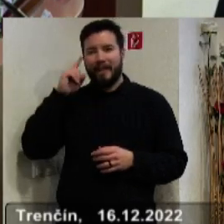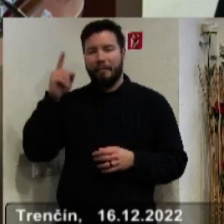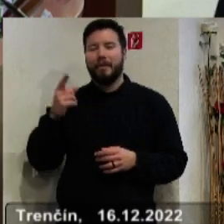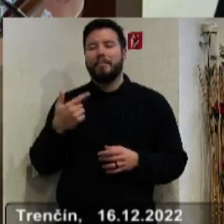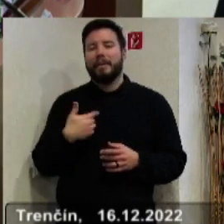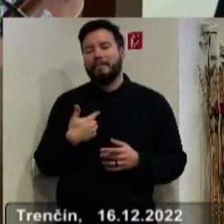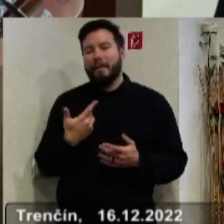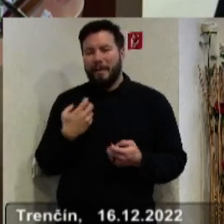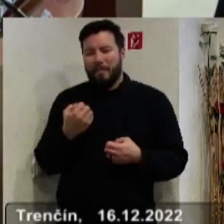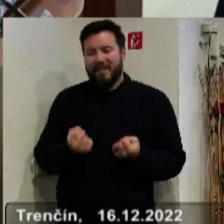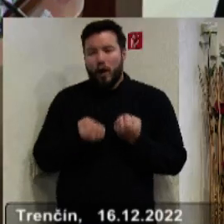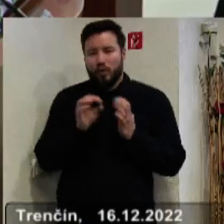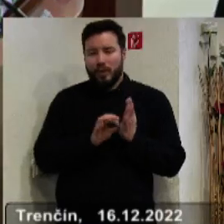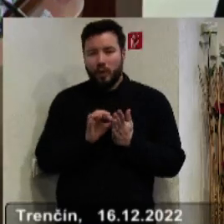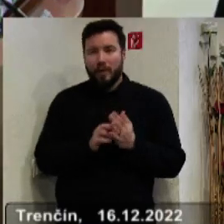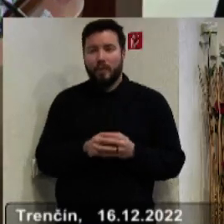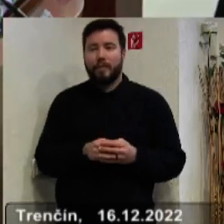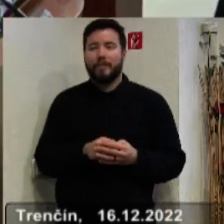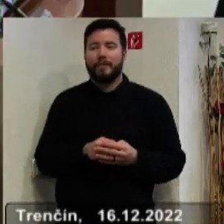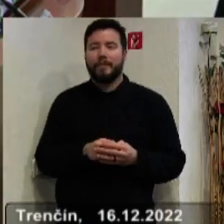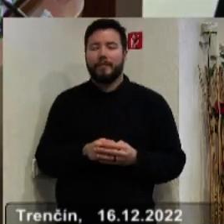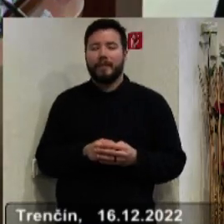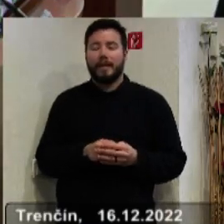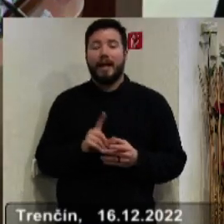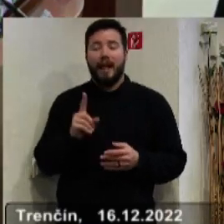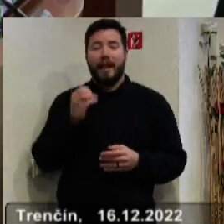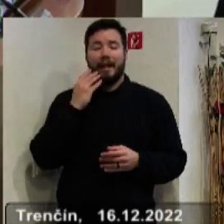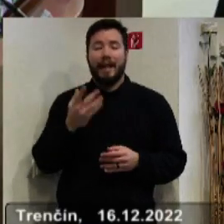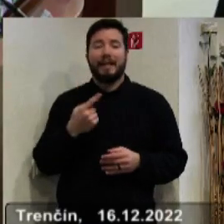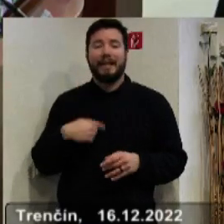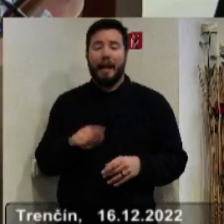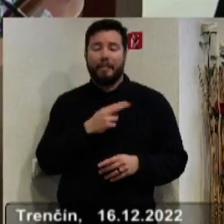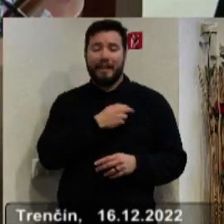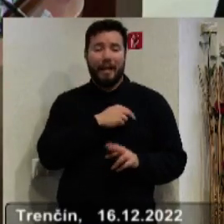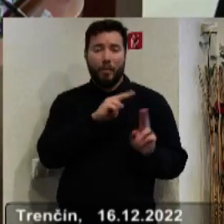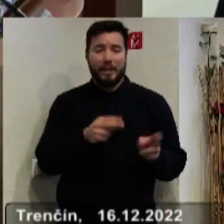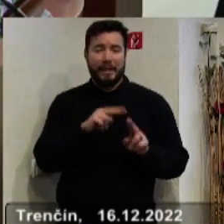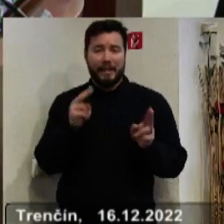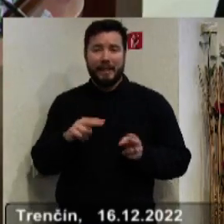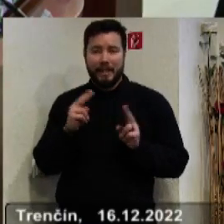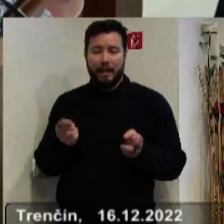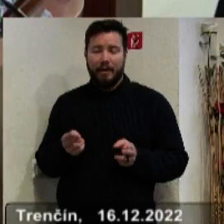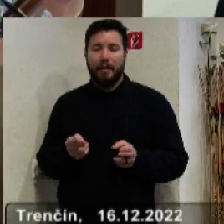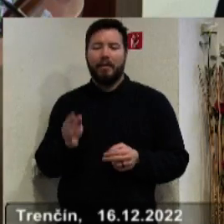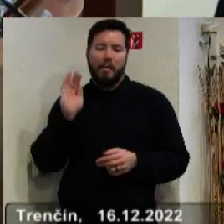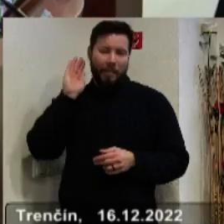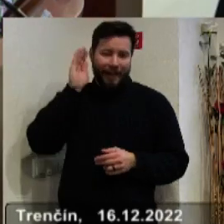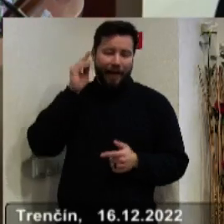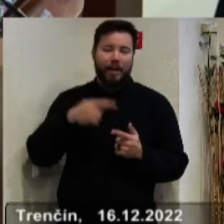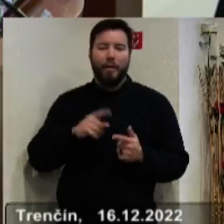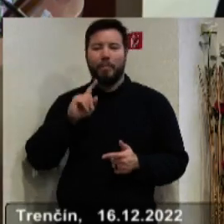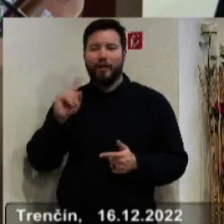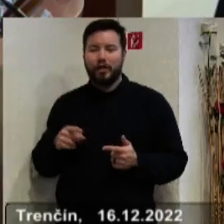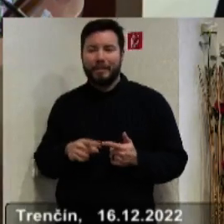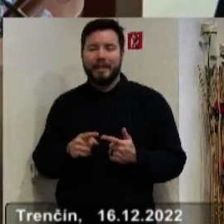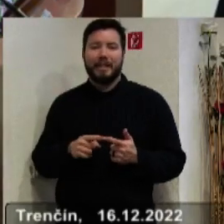že ťaháme za kratší koniec, ale ak sa udeje to, že nám nemocnice, Damijave a Považské